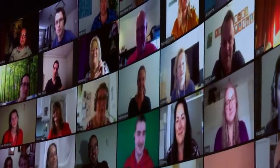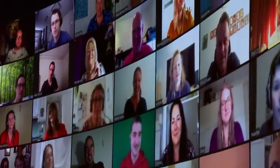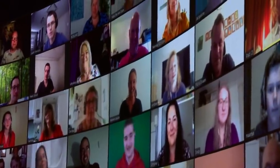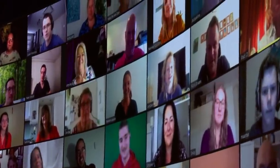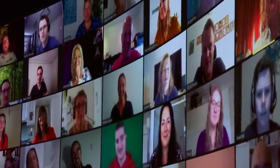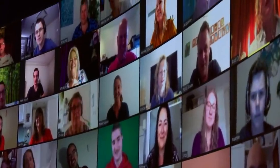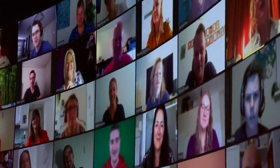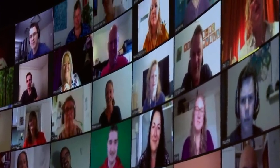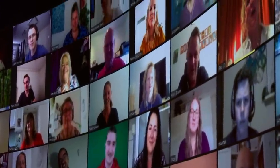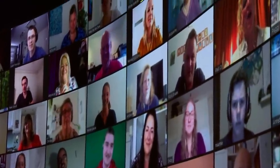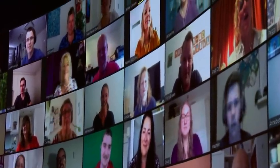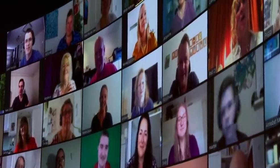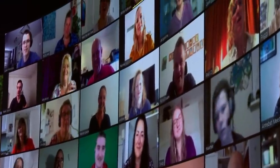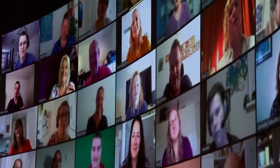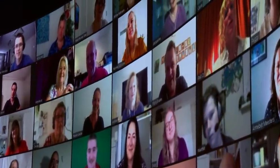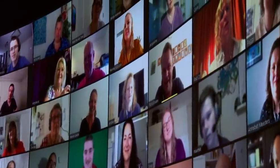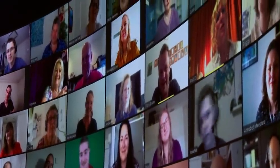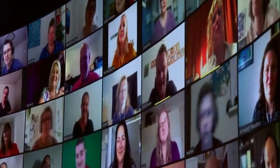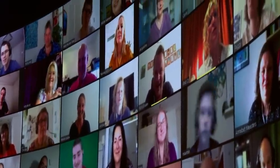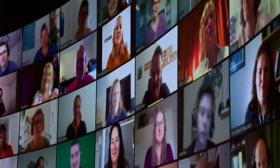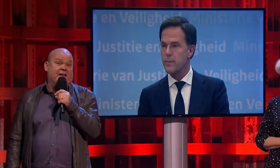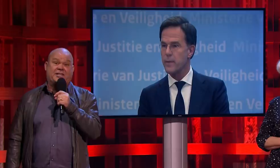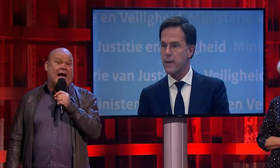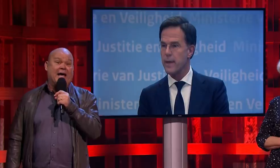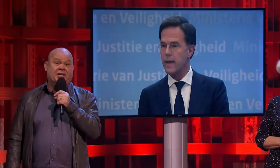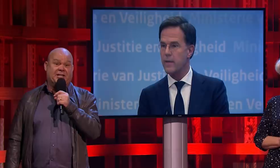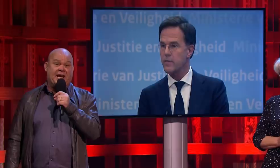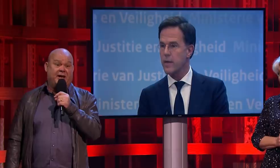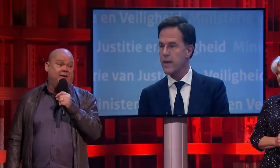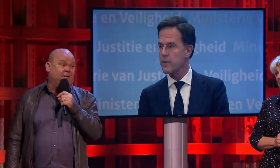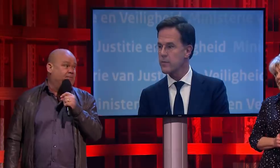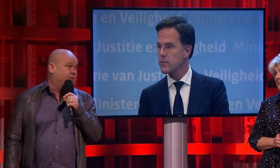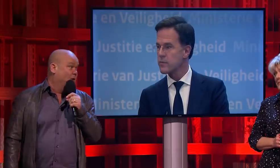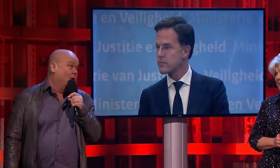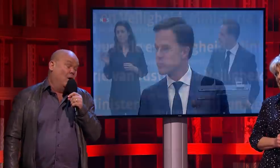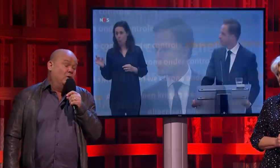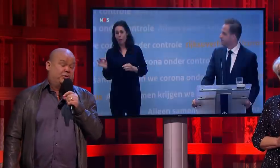Zonder jou, zegt Mark gewoon weer saaie zinnen.